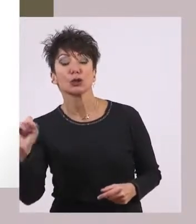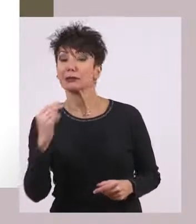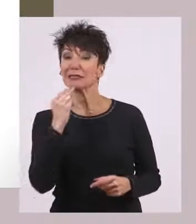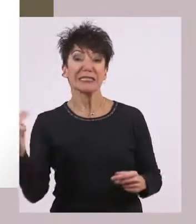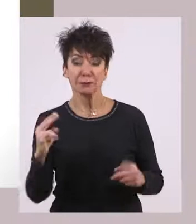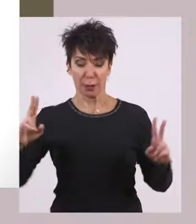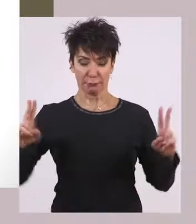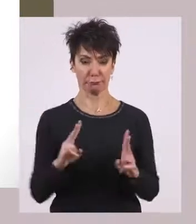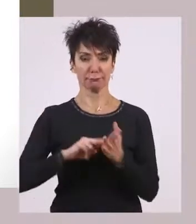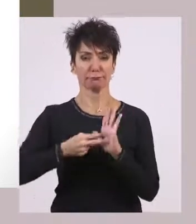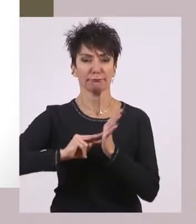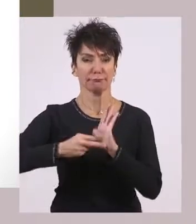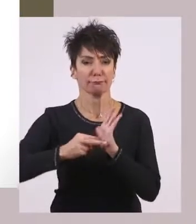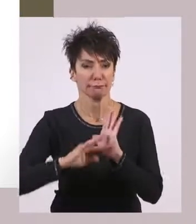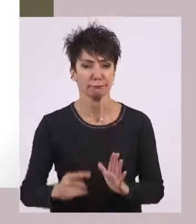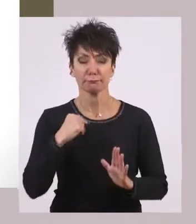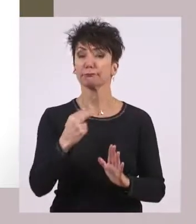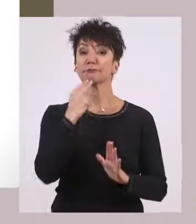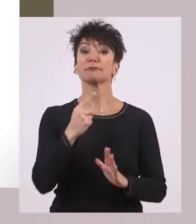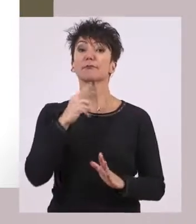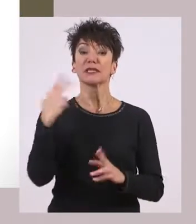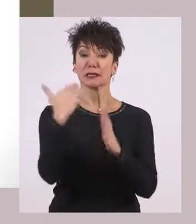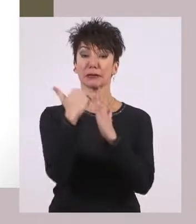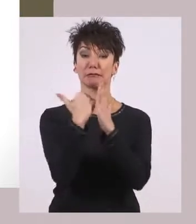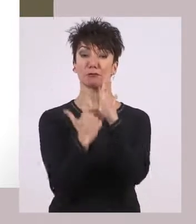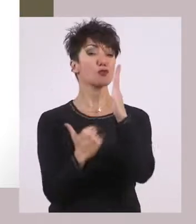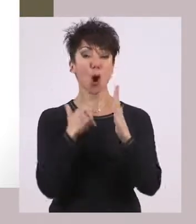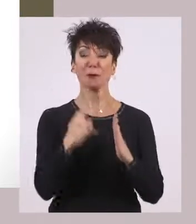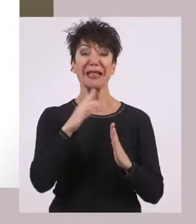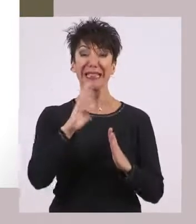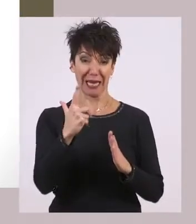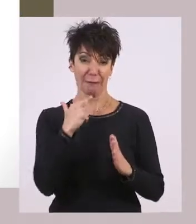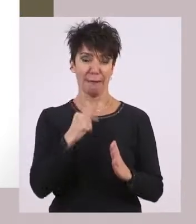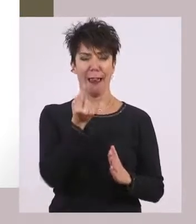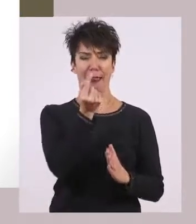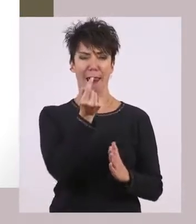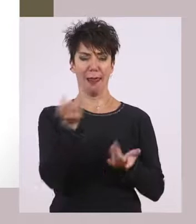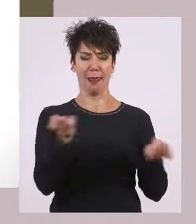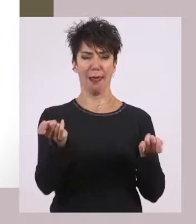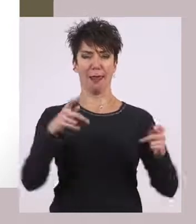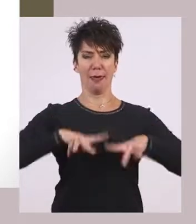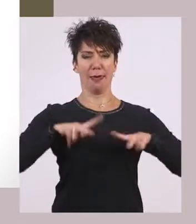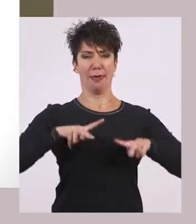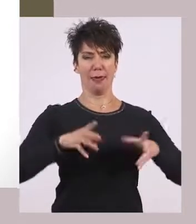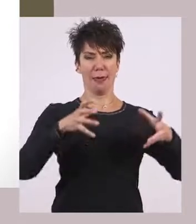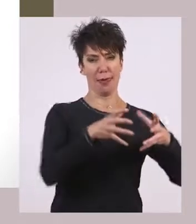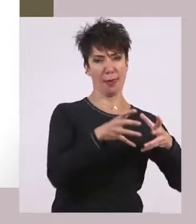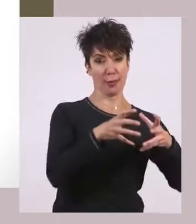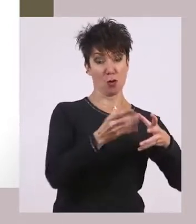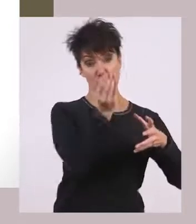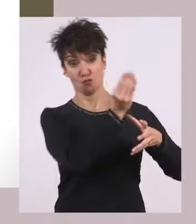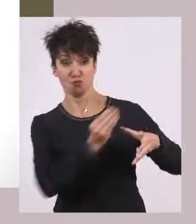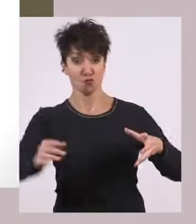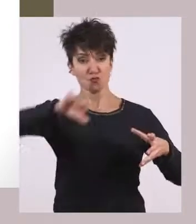Ολιγαρχία, κυβερνούν λίγοι. Έμφαση στο στρατό και ιδιαίτερα στο πεζικό,